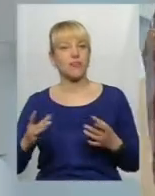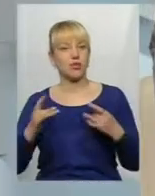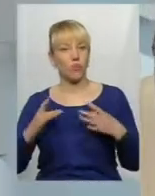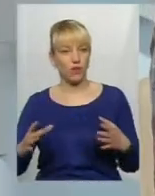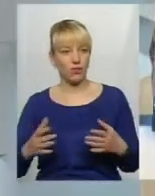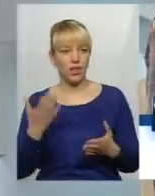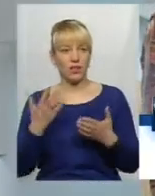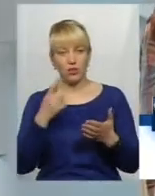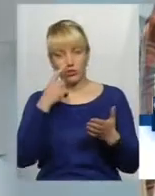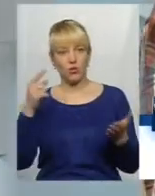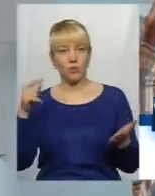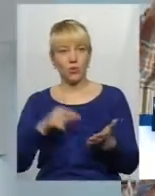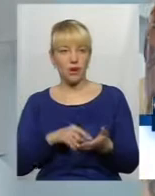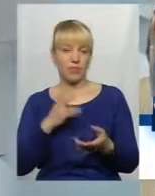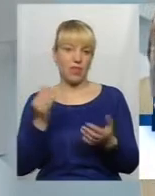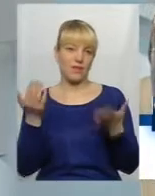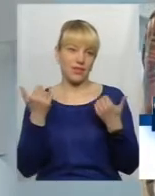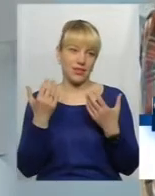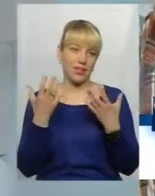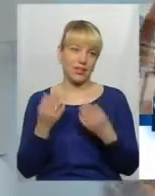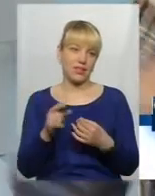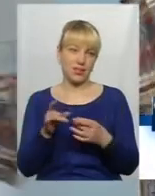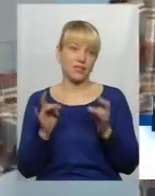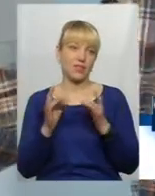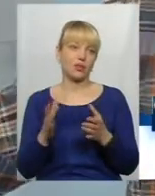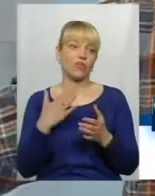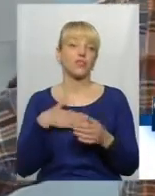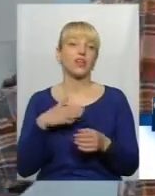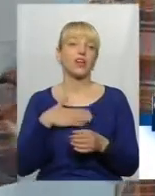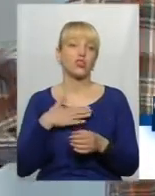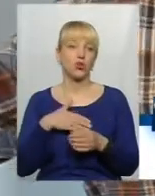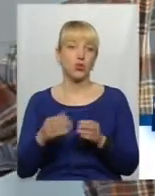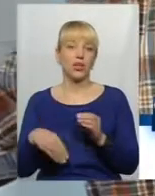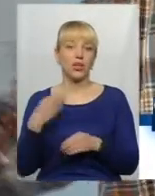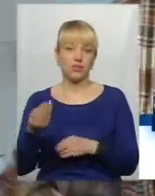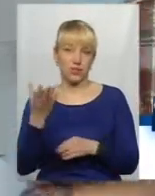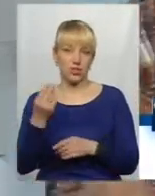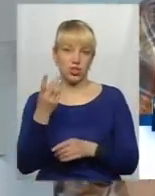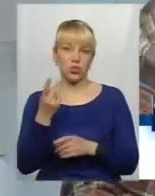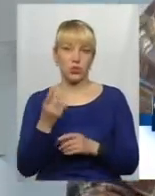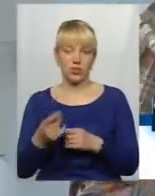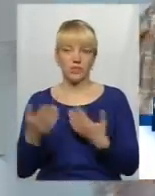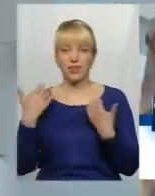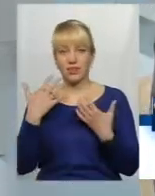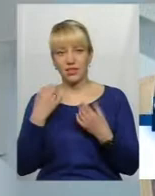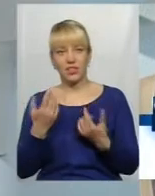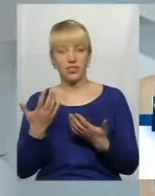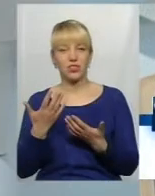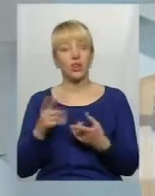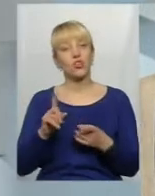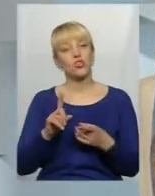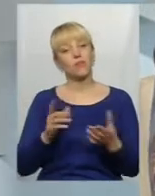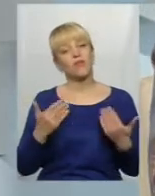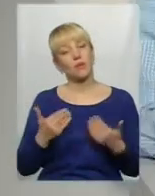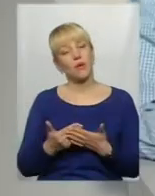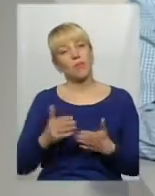Якщо воно потрапило вже на вихідний, Тобто, ти святкував, для чого дається ще тоді в інші? Можливо, щоб відпочити після